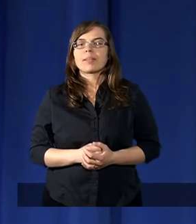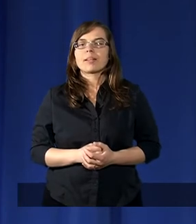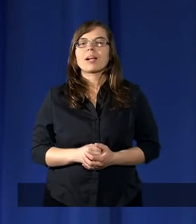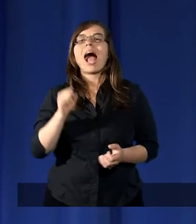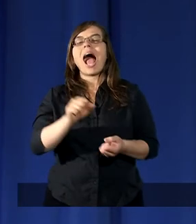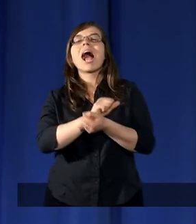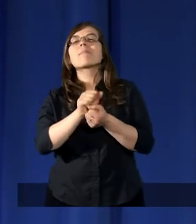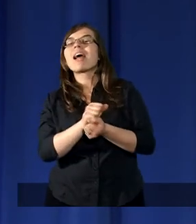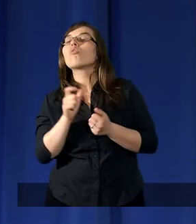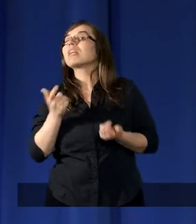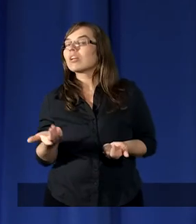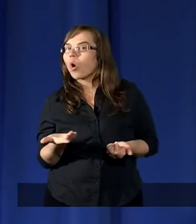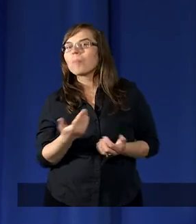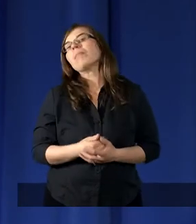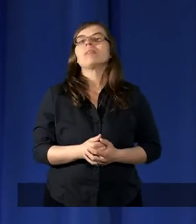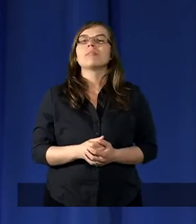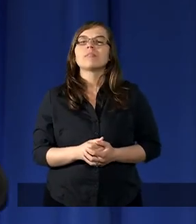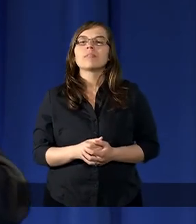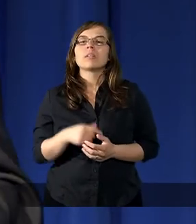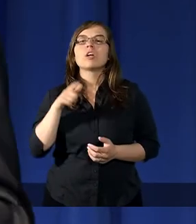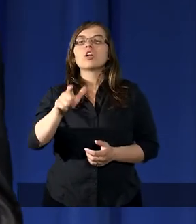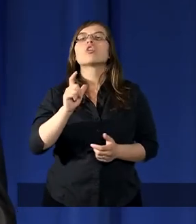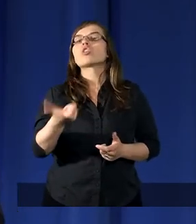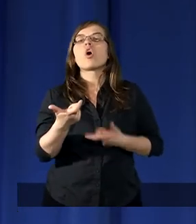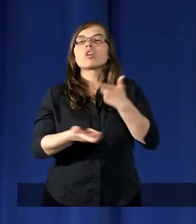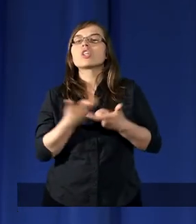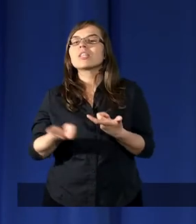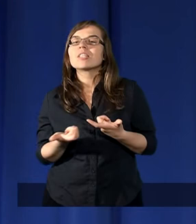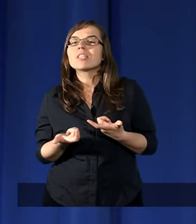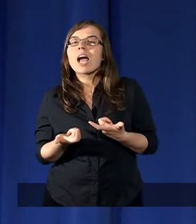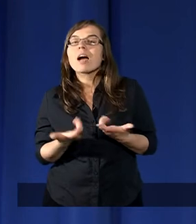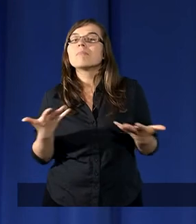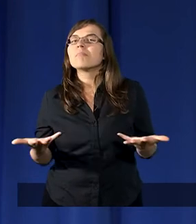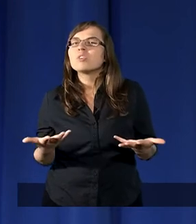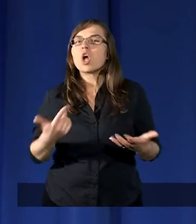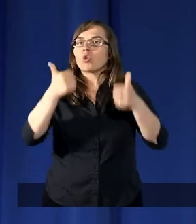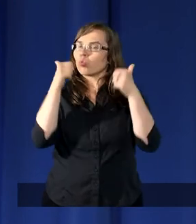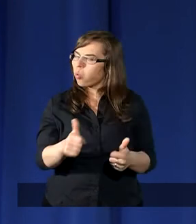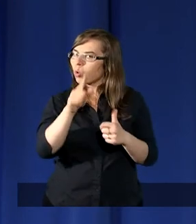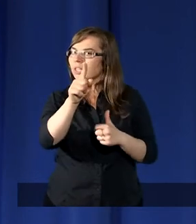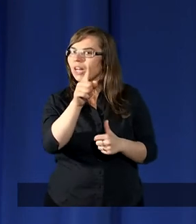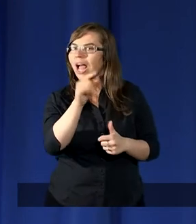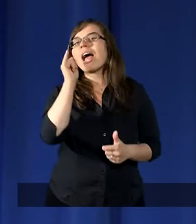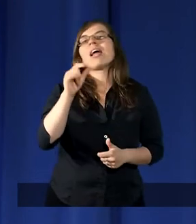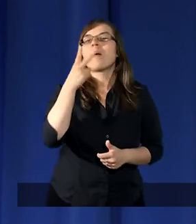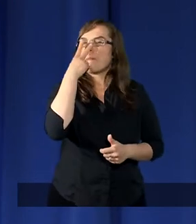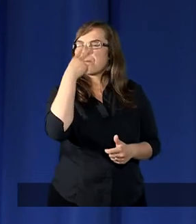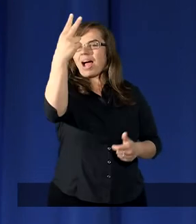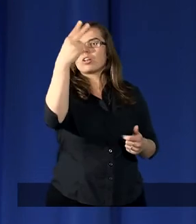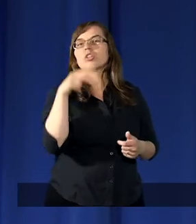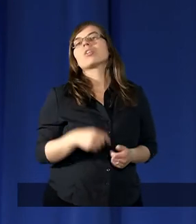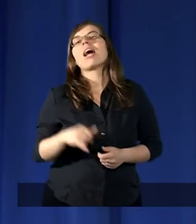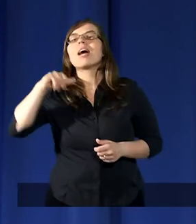A mianowicie, co czyńcie? Stójcie i patrzcie,